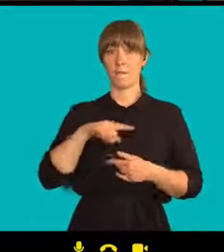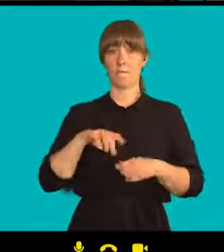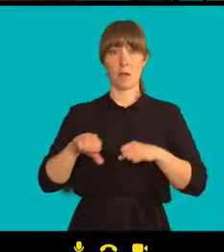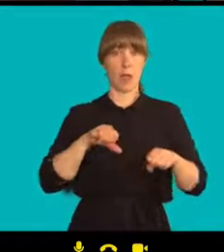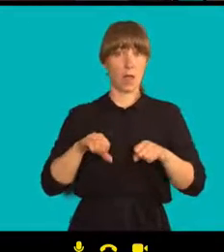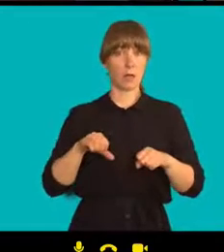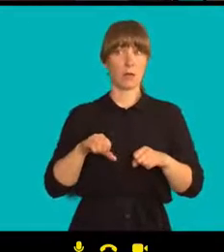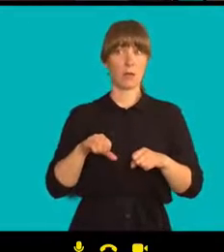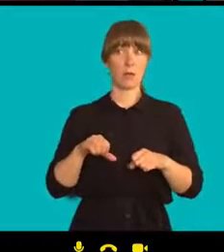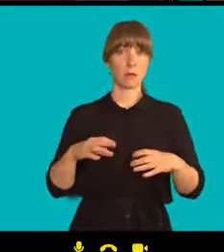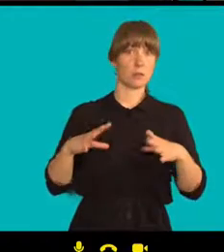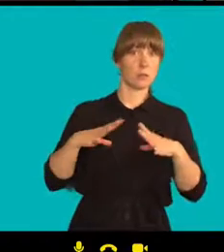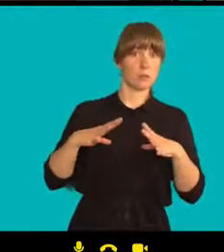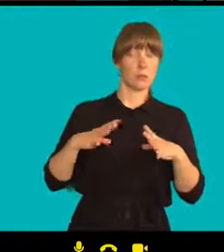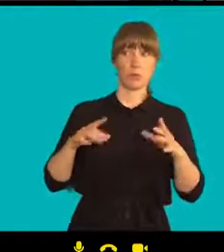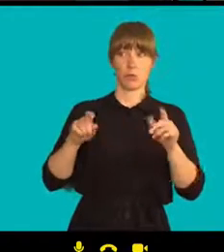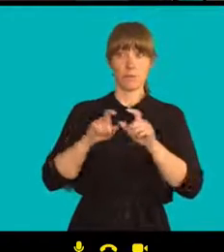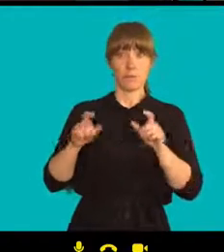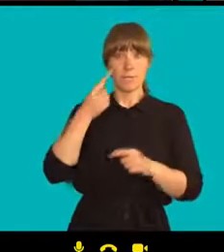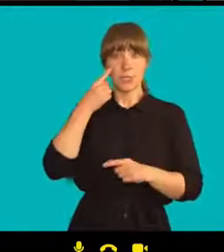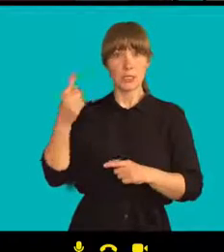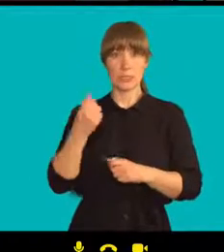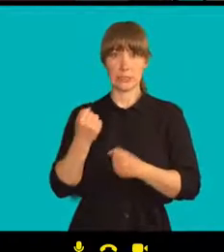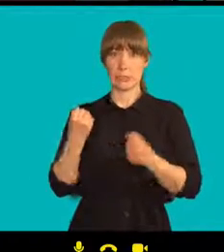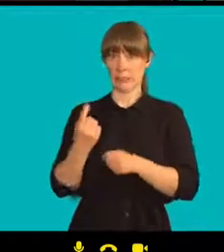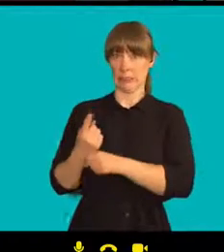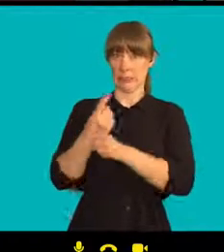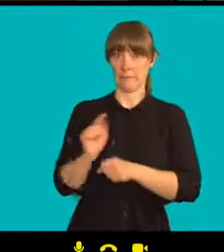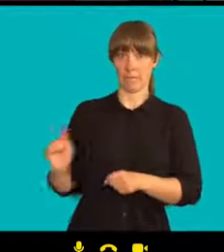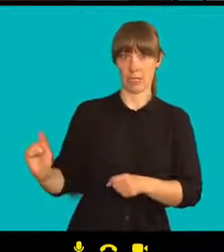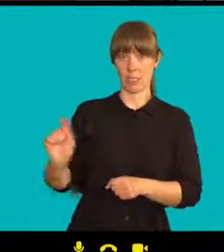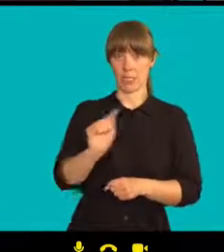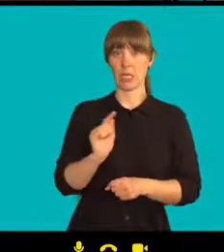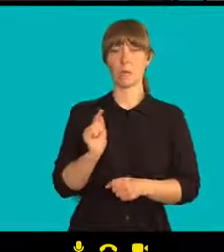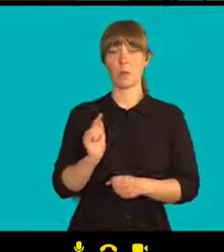organizace. Nevím, jak to bude probíhat do budoucna.